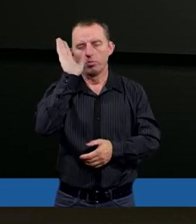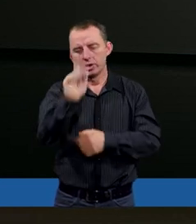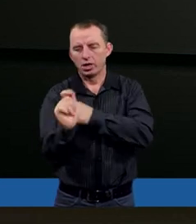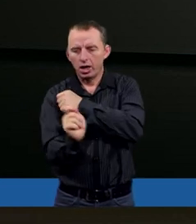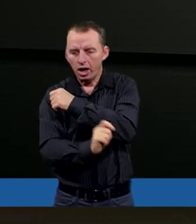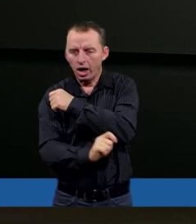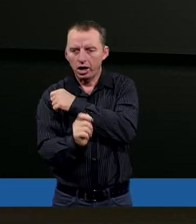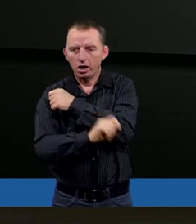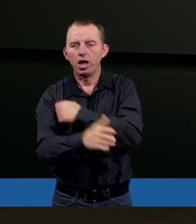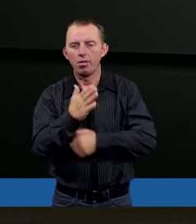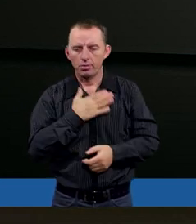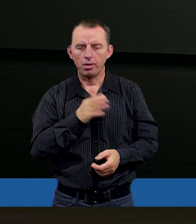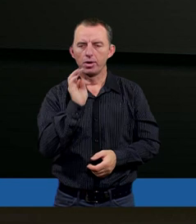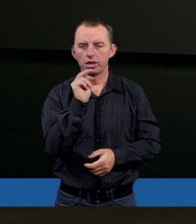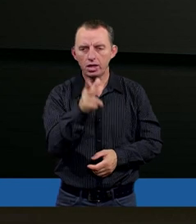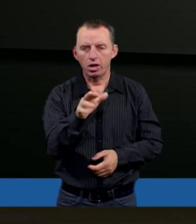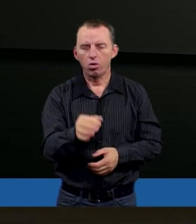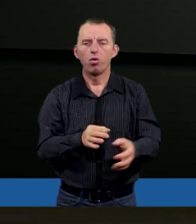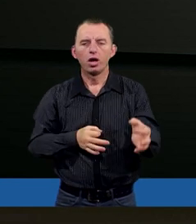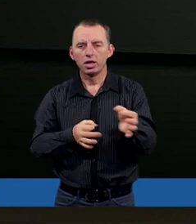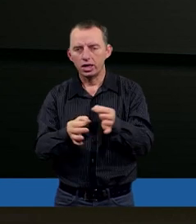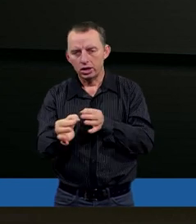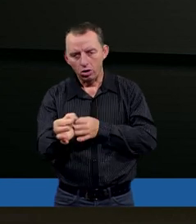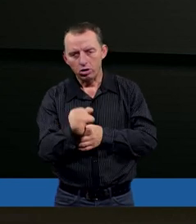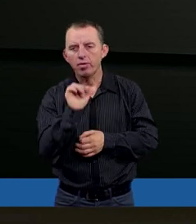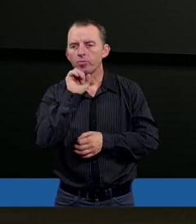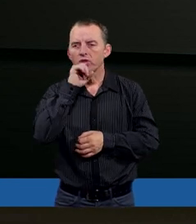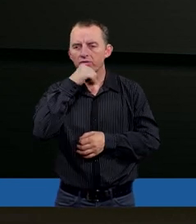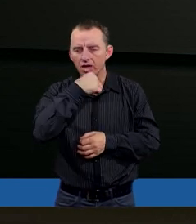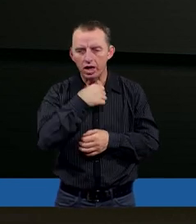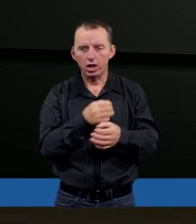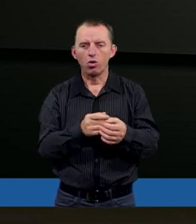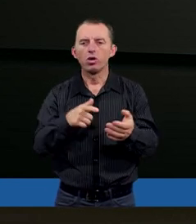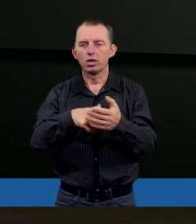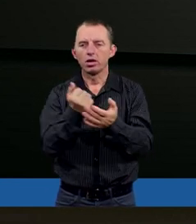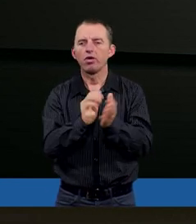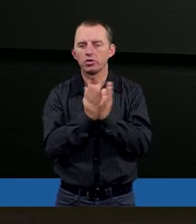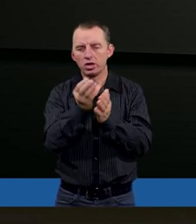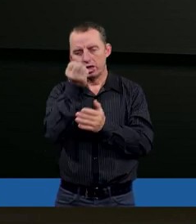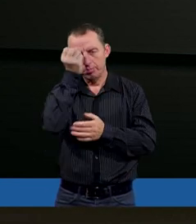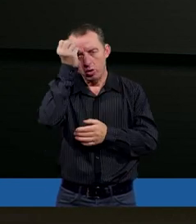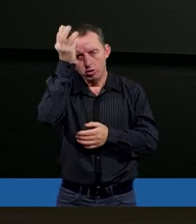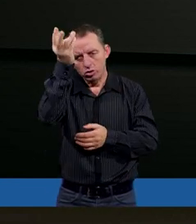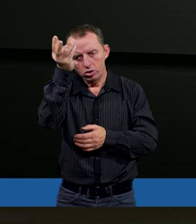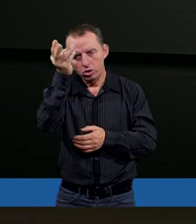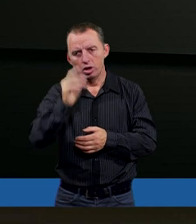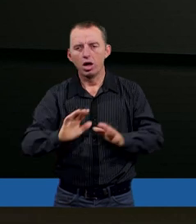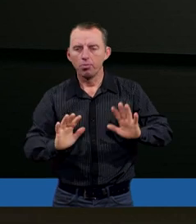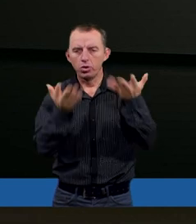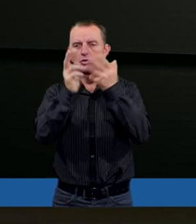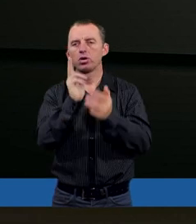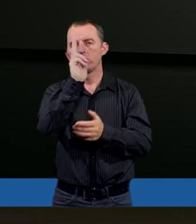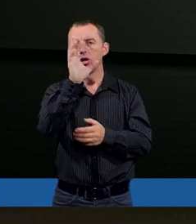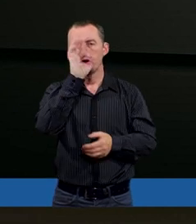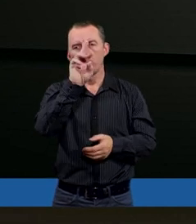będzie karał i mamy taką historię w Starym Testamencie w Księgach Mojżeszowych buntu Koracha,